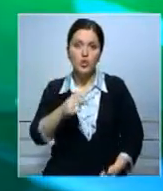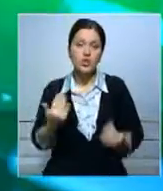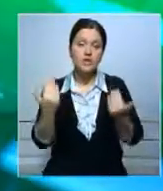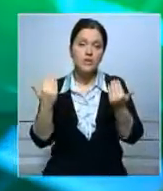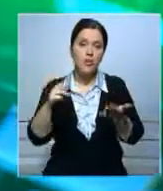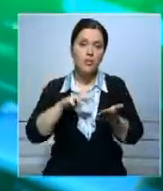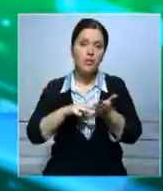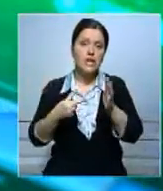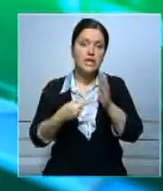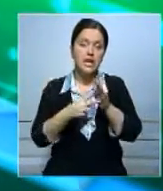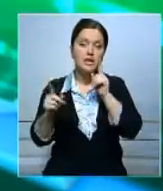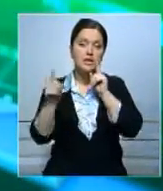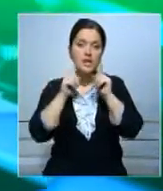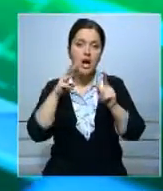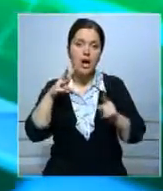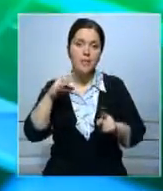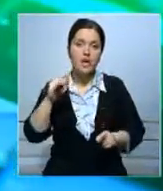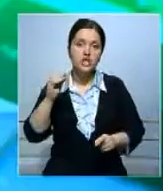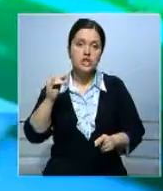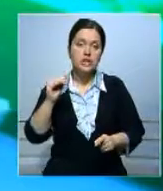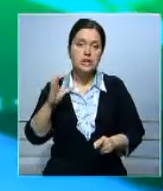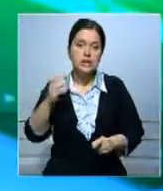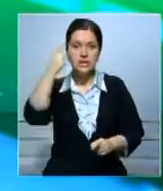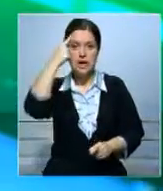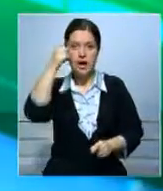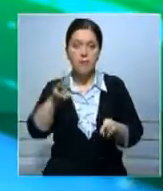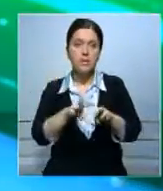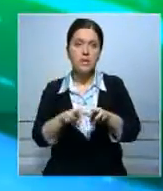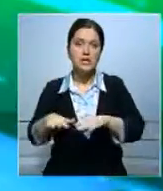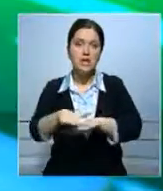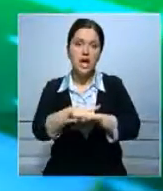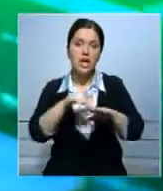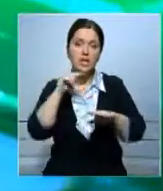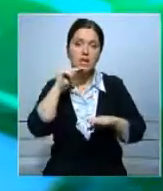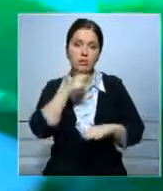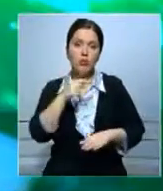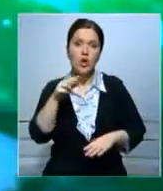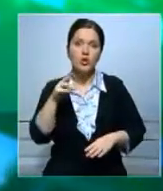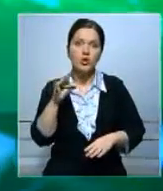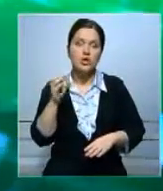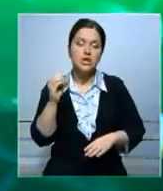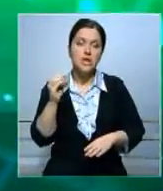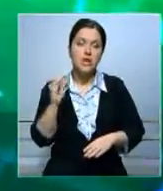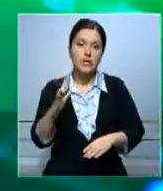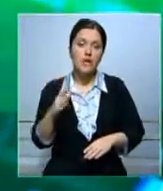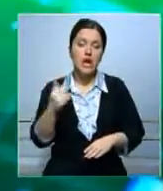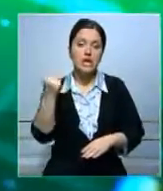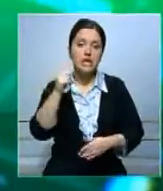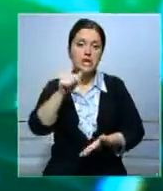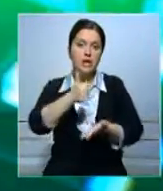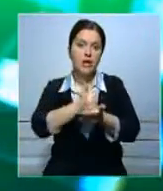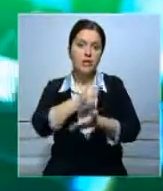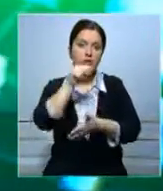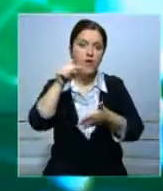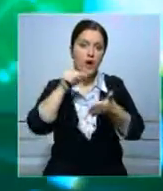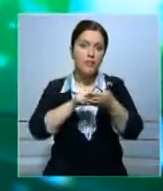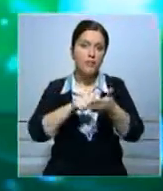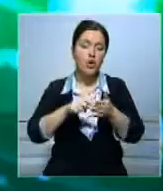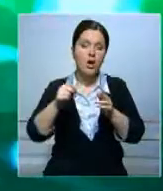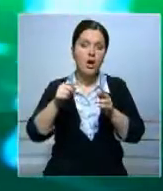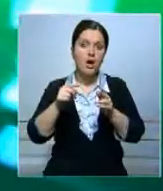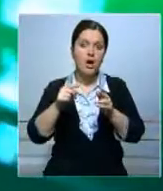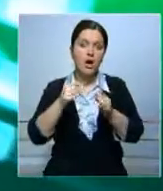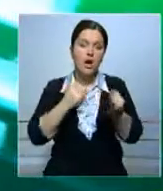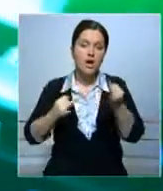об этом на пленарном заседании Мажелеса сообщил министр национальной экономики Казахстана Ербулат Досаев. Отмечу, что одним из главных вопросов, которые